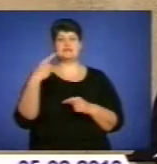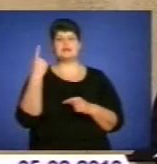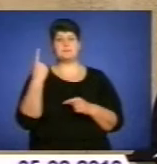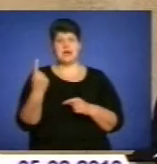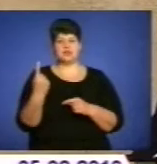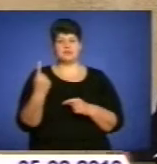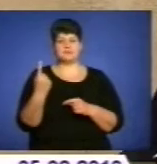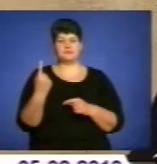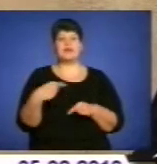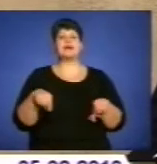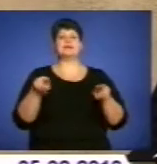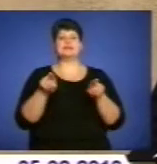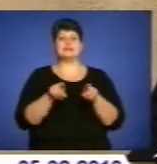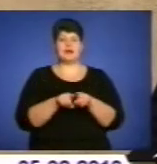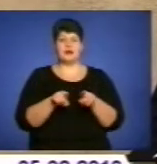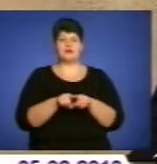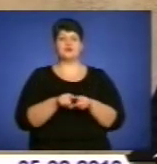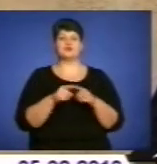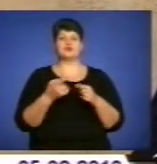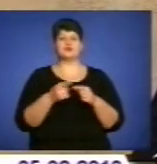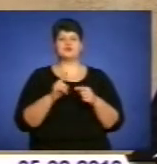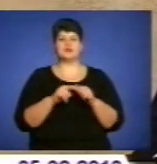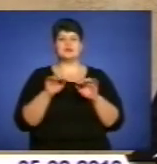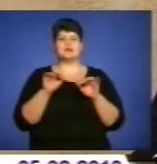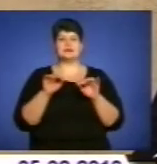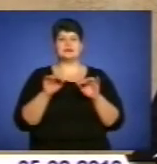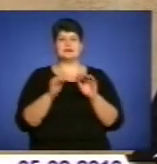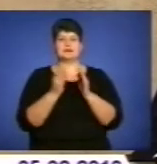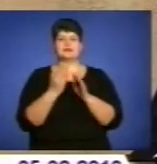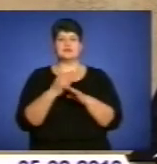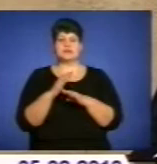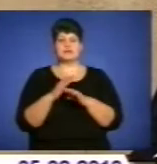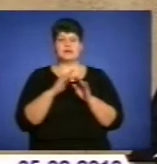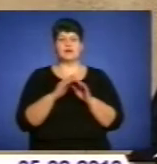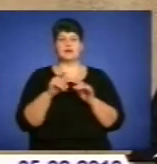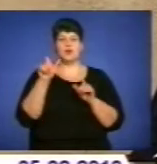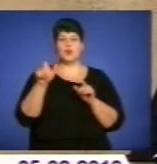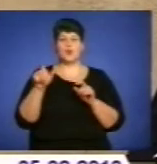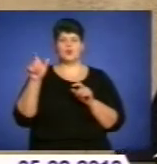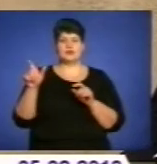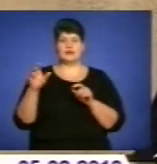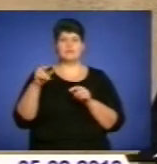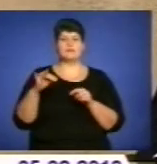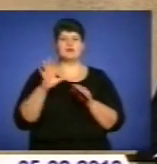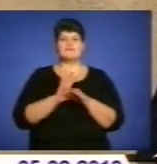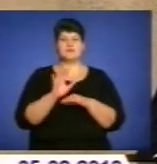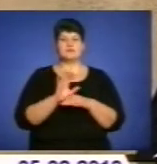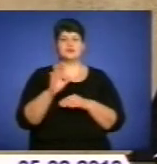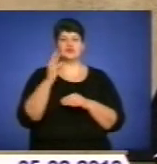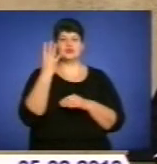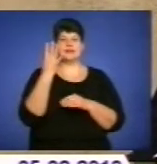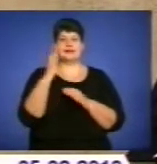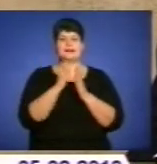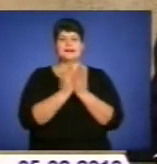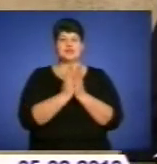Також серії «Події люди» ми випустили ще чотири книжечки, і також